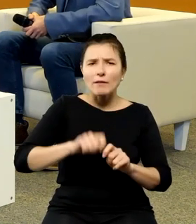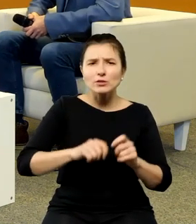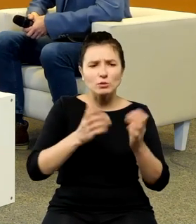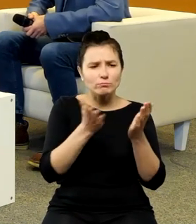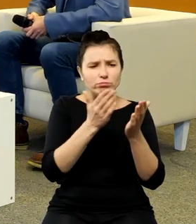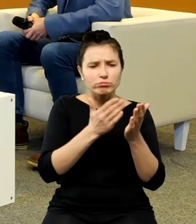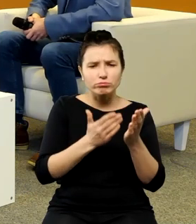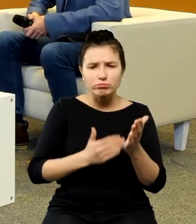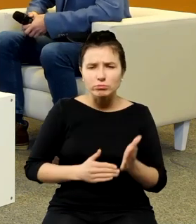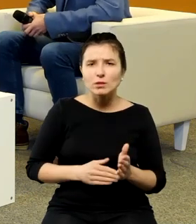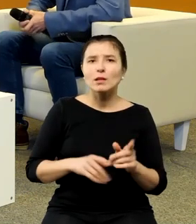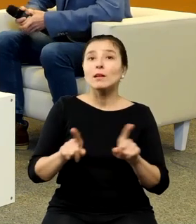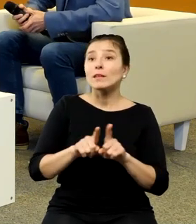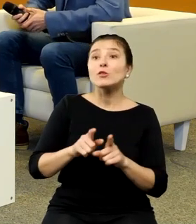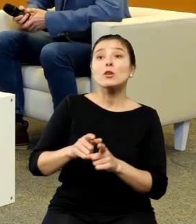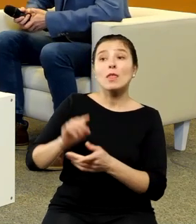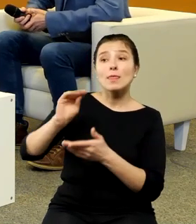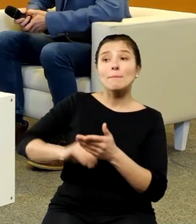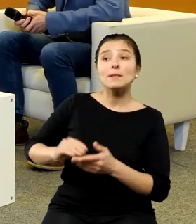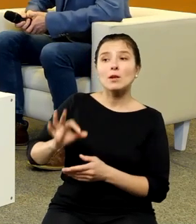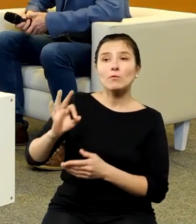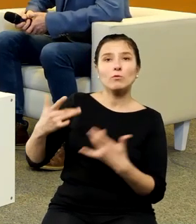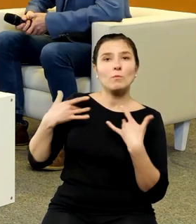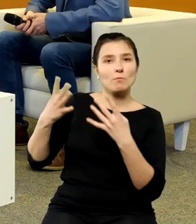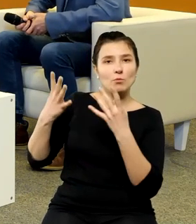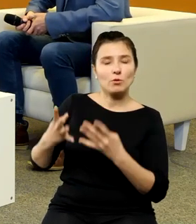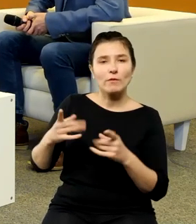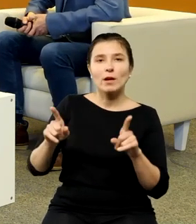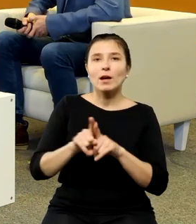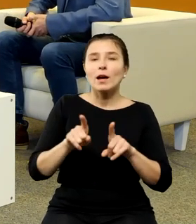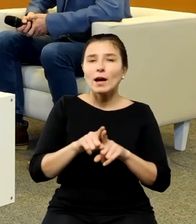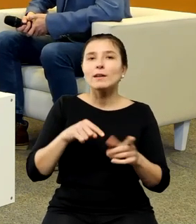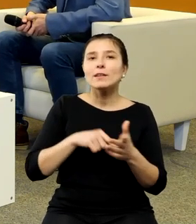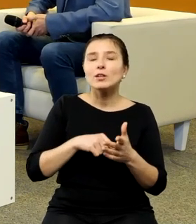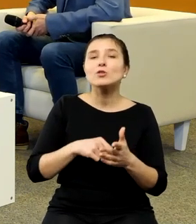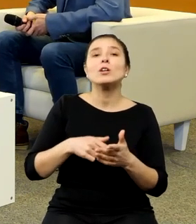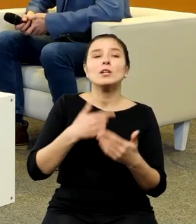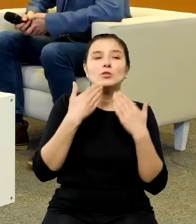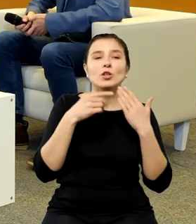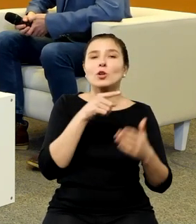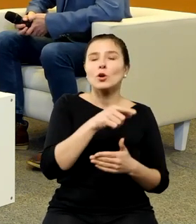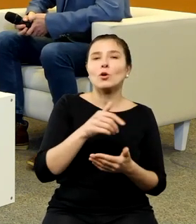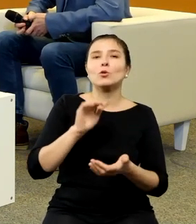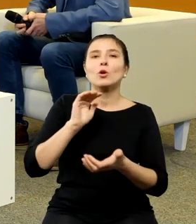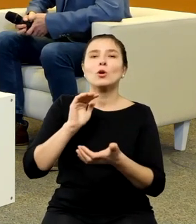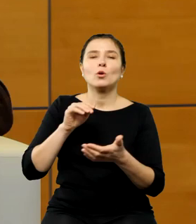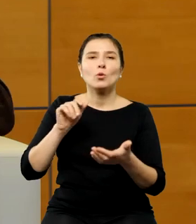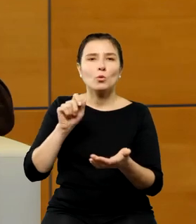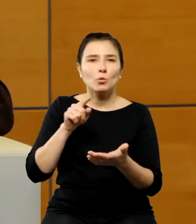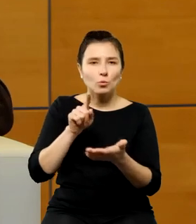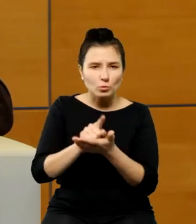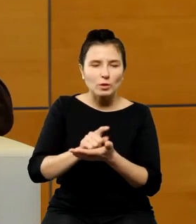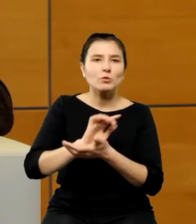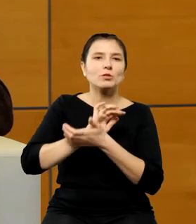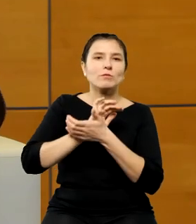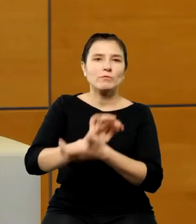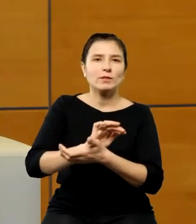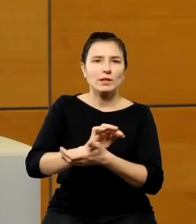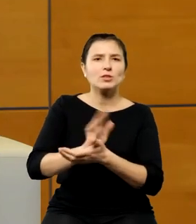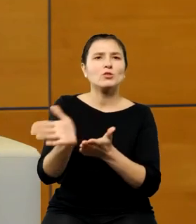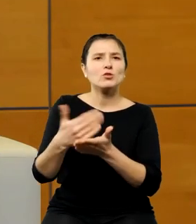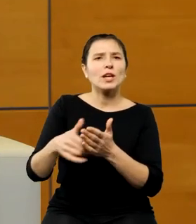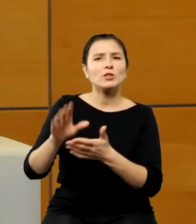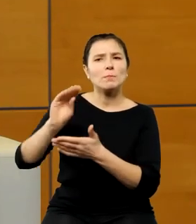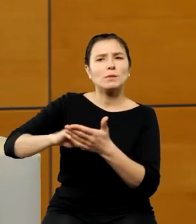krytycznego wydania części pism Mikołaja Kopernika w 1920 roku to była